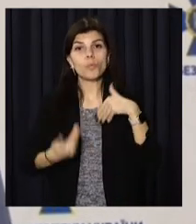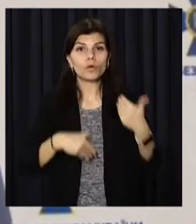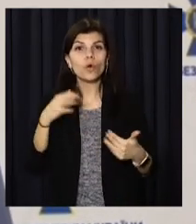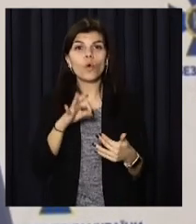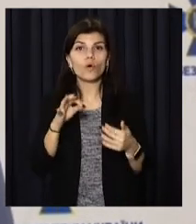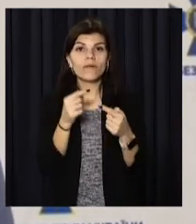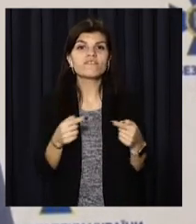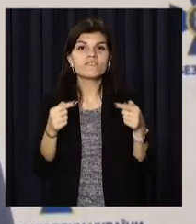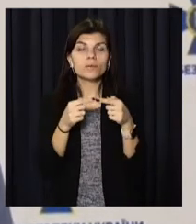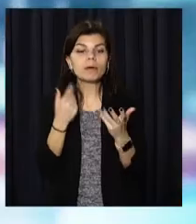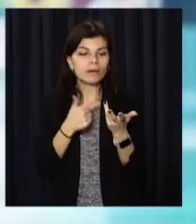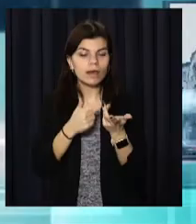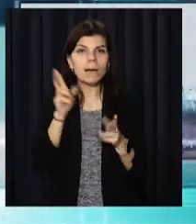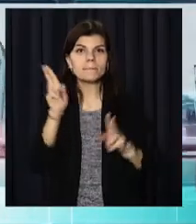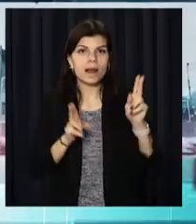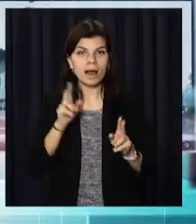відповідних алгоритмів дій.